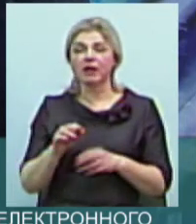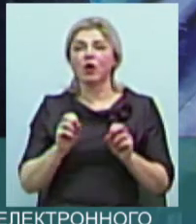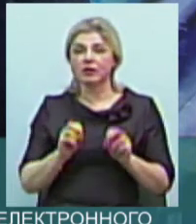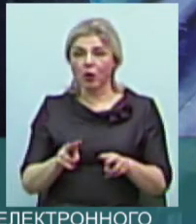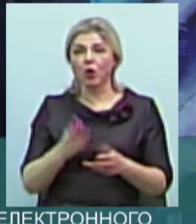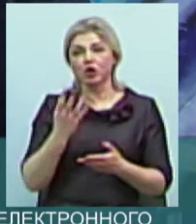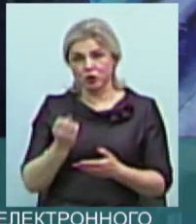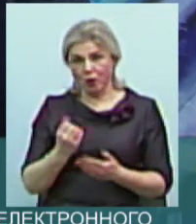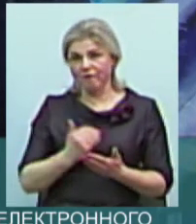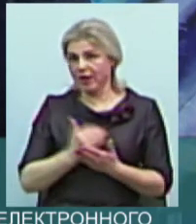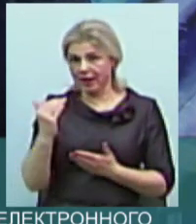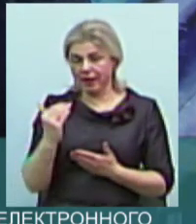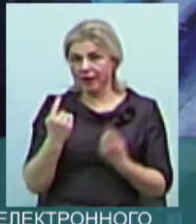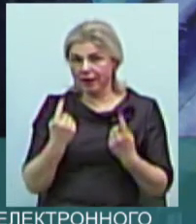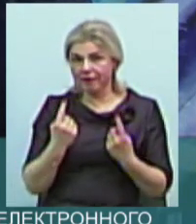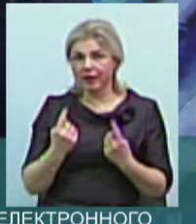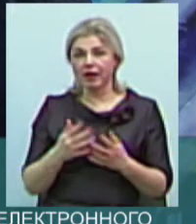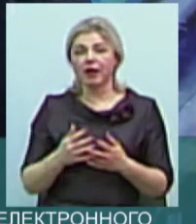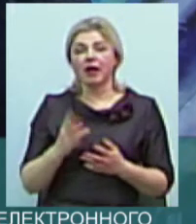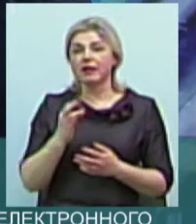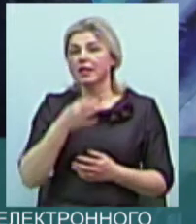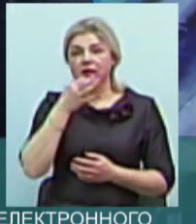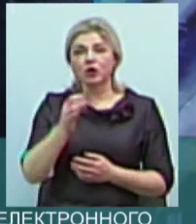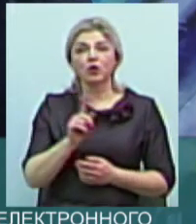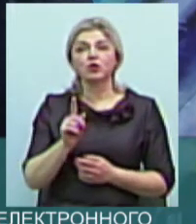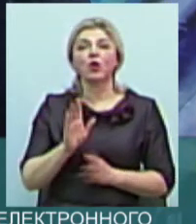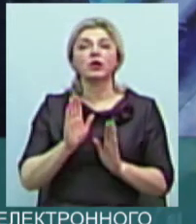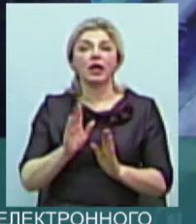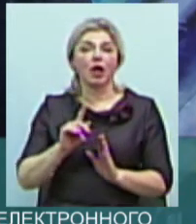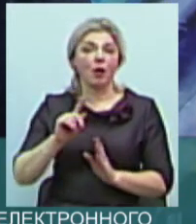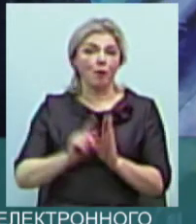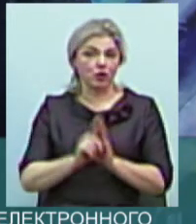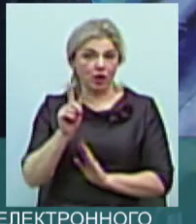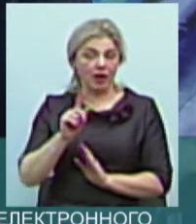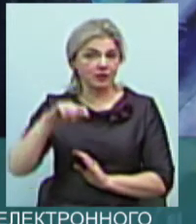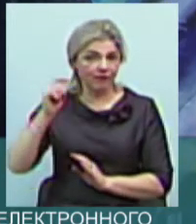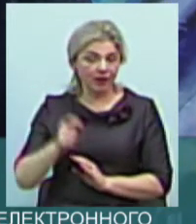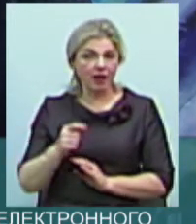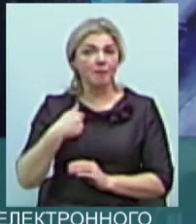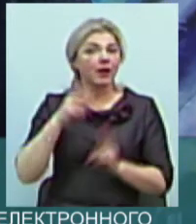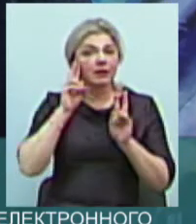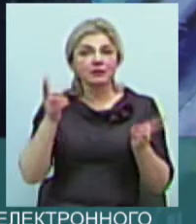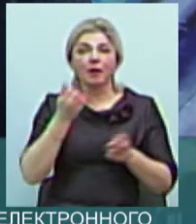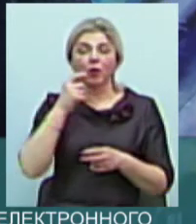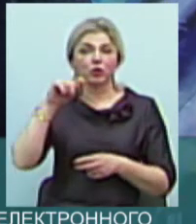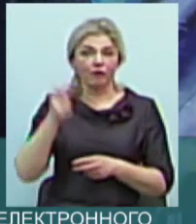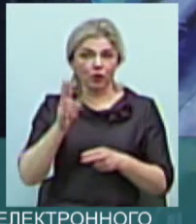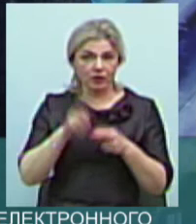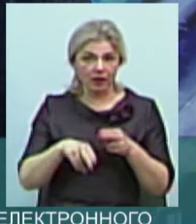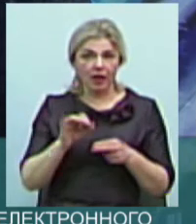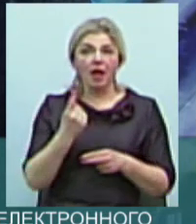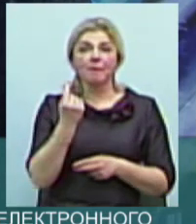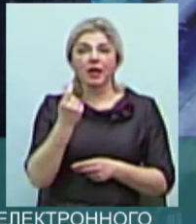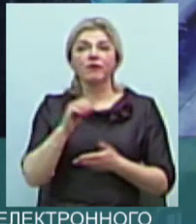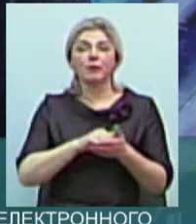дуже великий, бо війна, я не скажу, тільки почалась, але ми не знаємо, коли вона закінчиться. І перша причина, мабуть, все ж таки